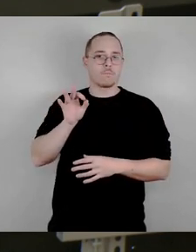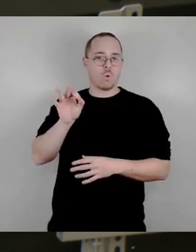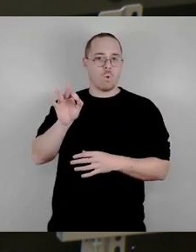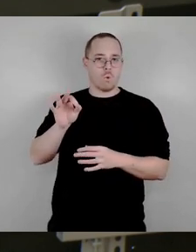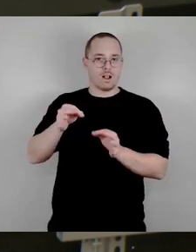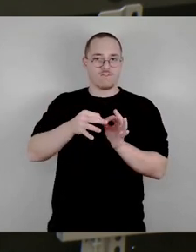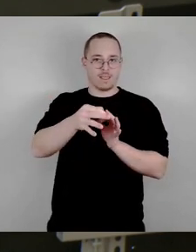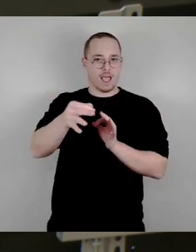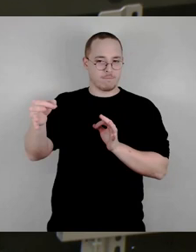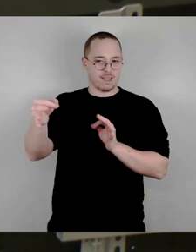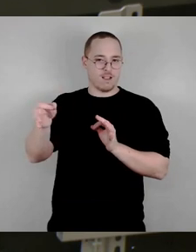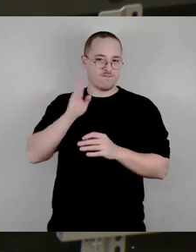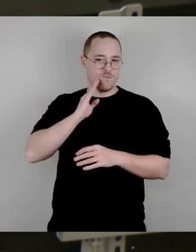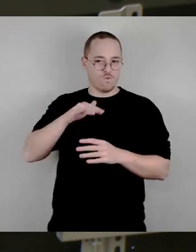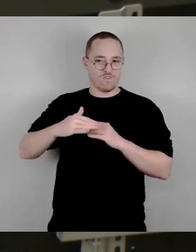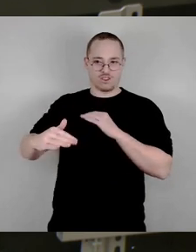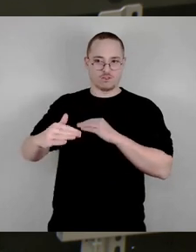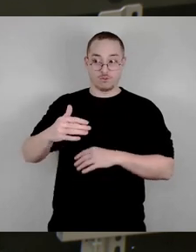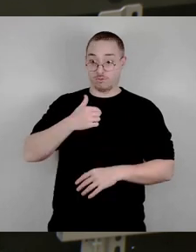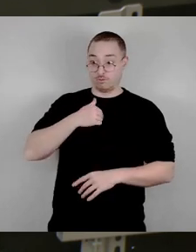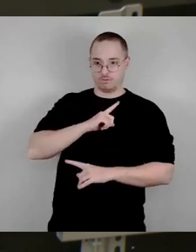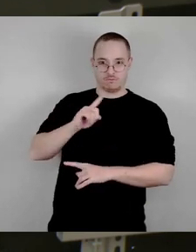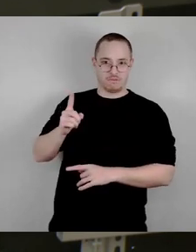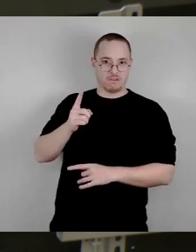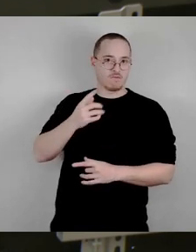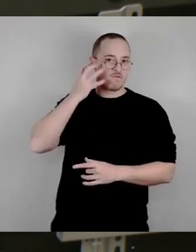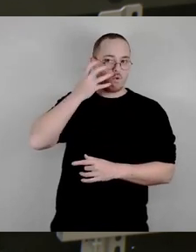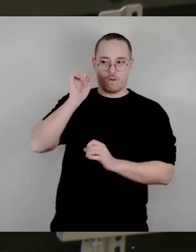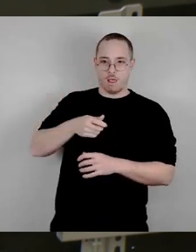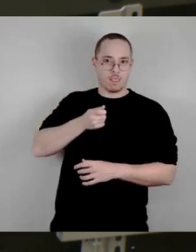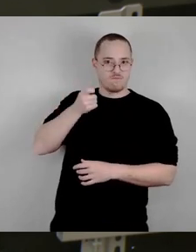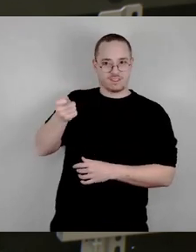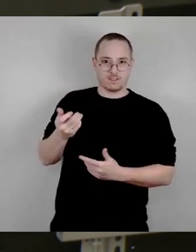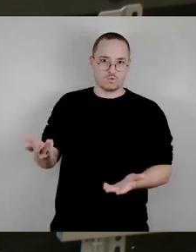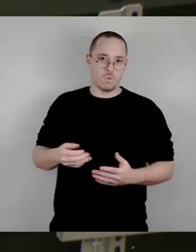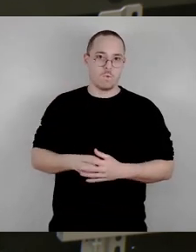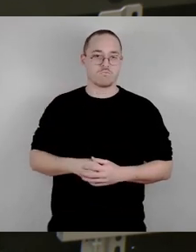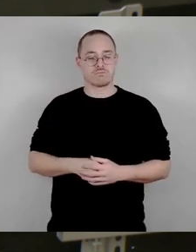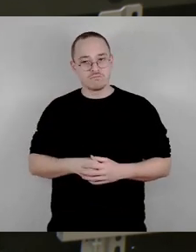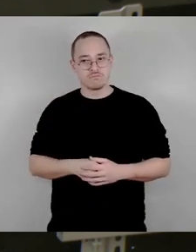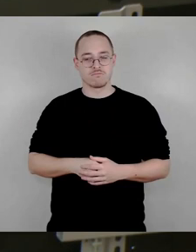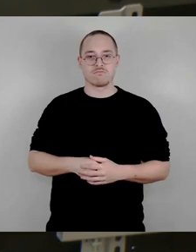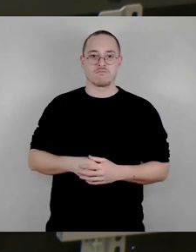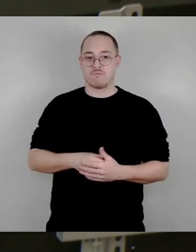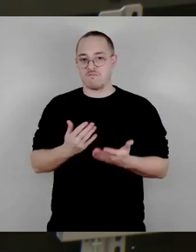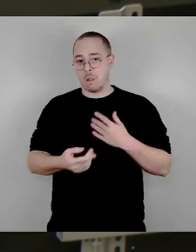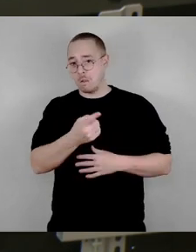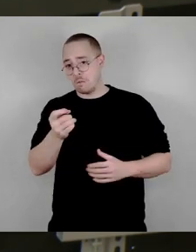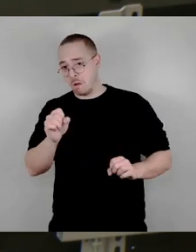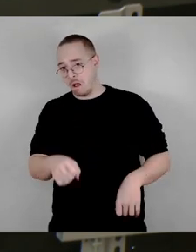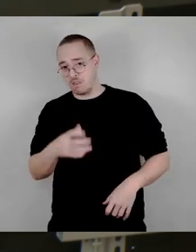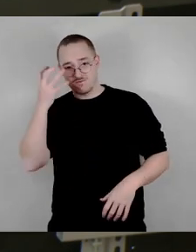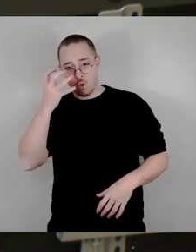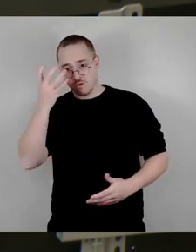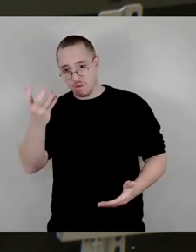mal mit einer Kleinstwohnung. Das heißt, das ist keine soziale Mischung. Soziale Mischung wird gebracht, wenn die Stadt